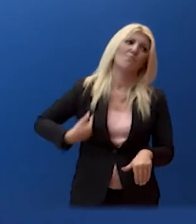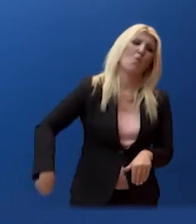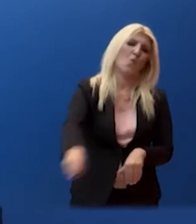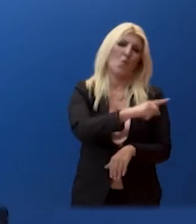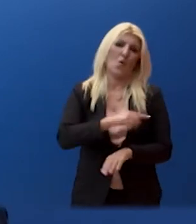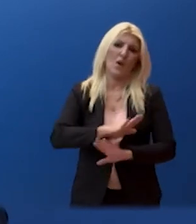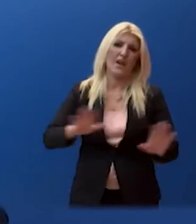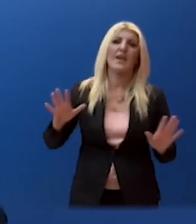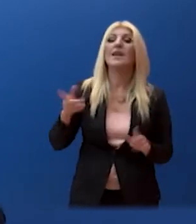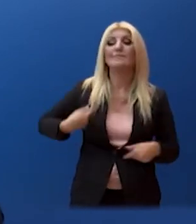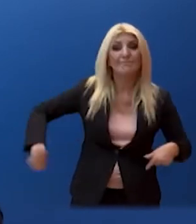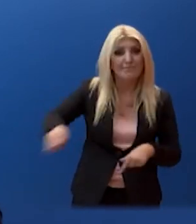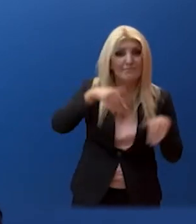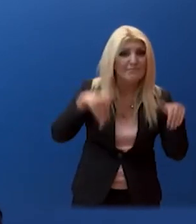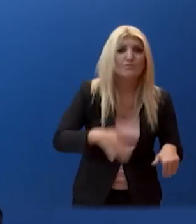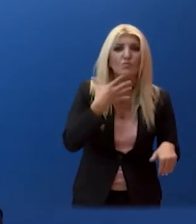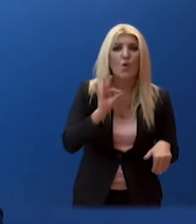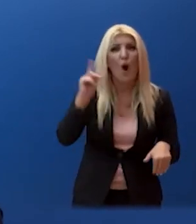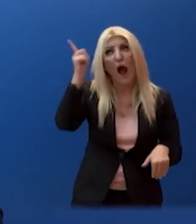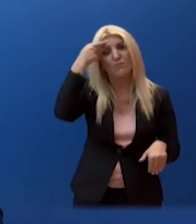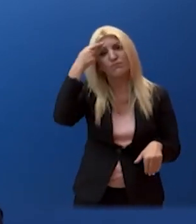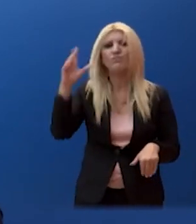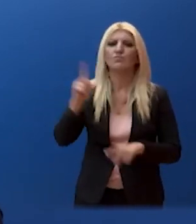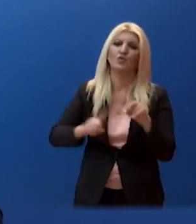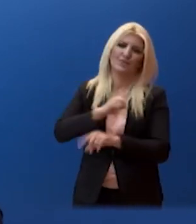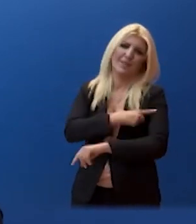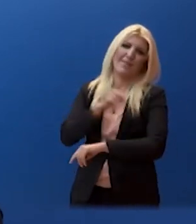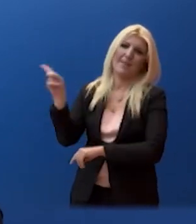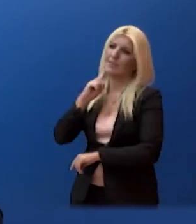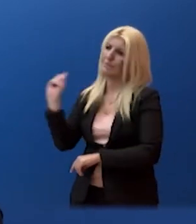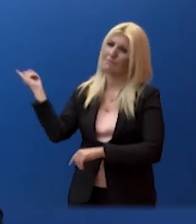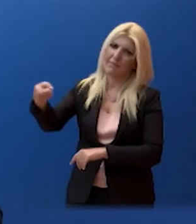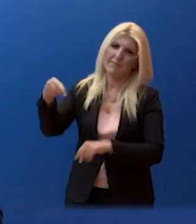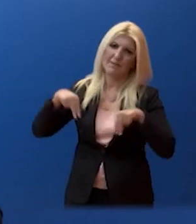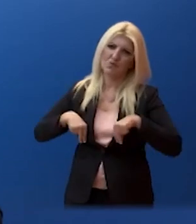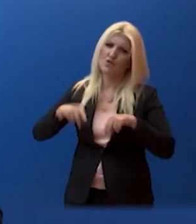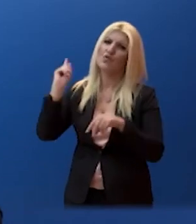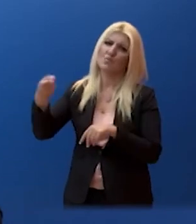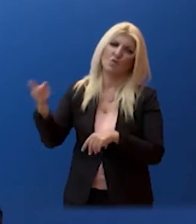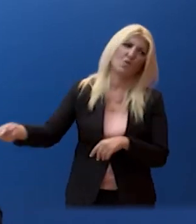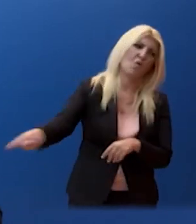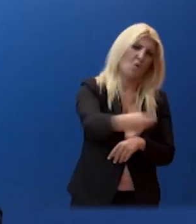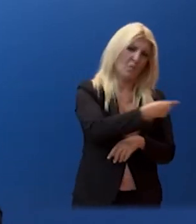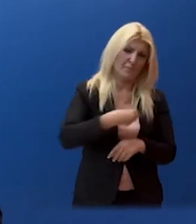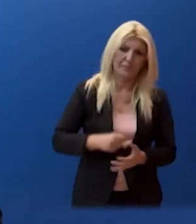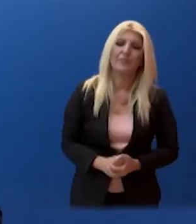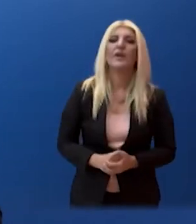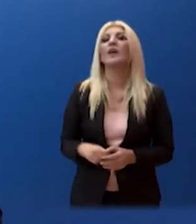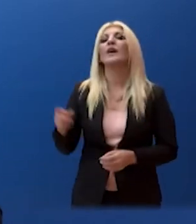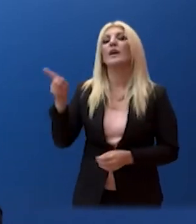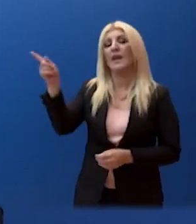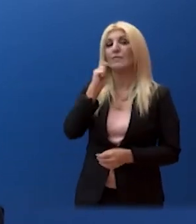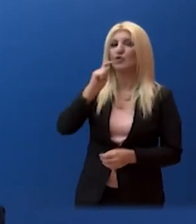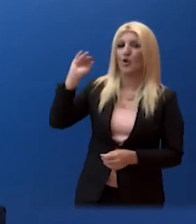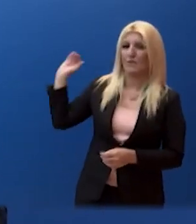Θέλω να ρωτήσω για τους μετανάστες. Χτες, η ανακοίνωση που έγινε από τον κύριο Χαρδαλιά, είπε ότι το 70%